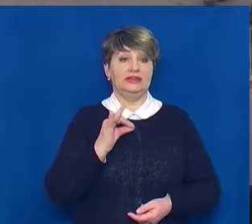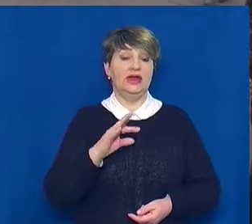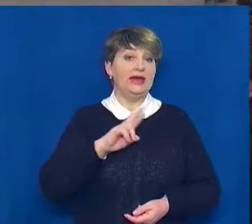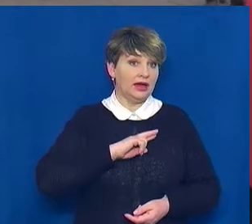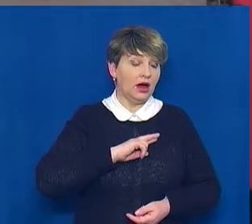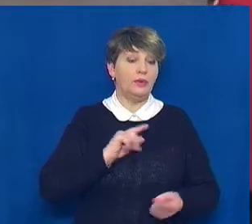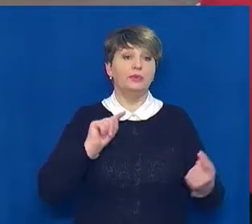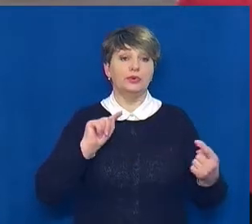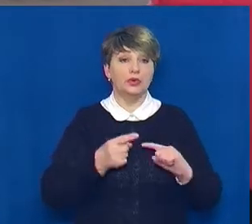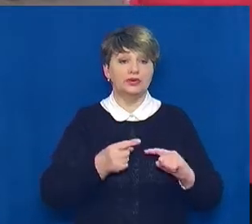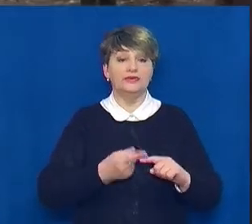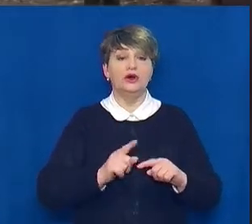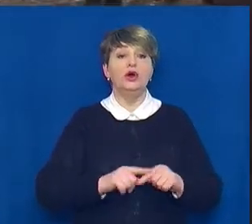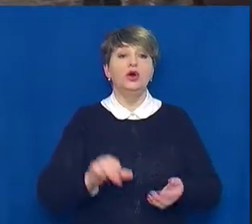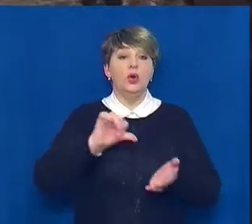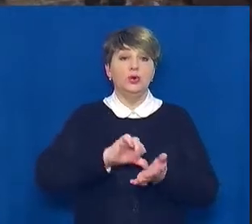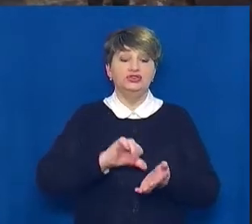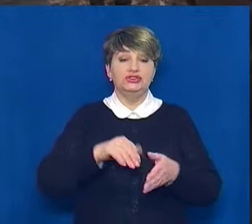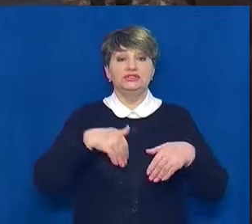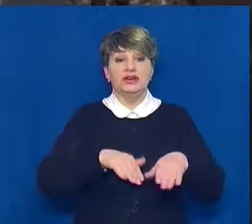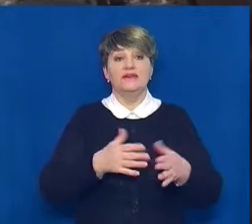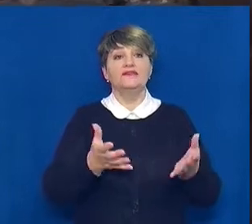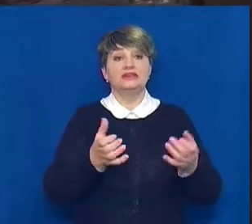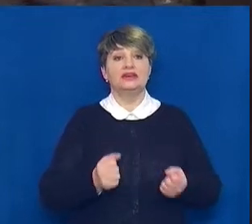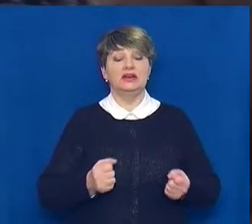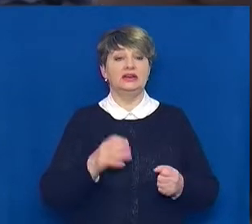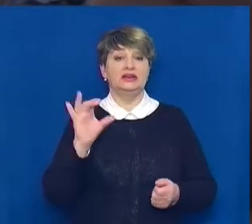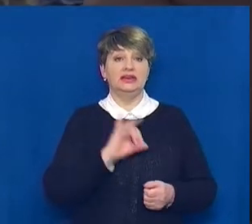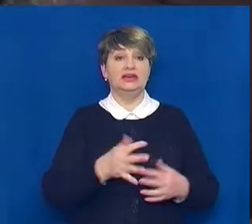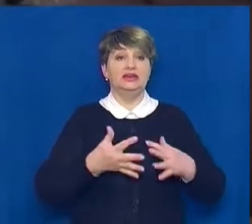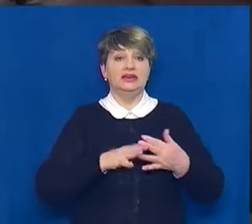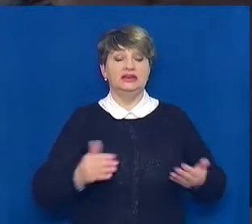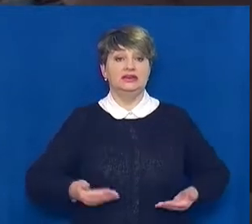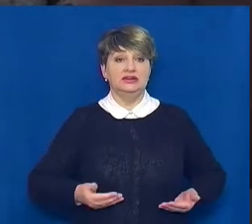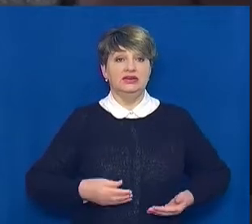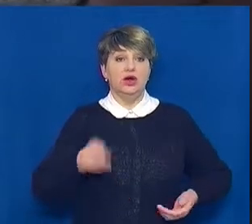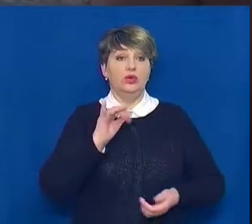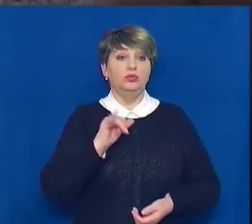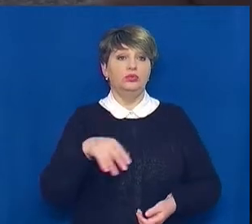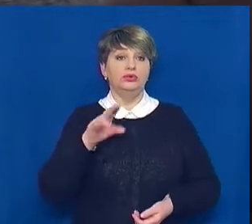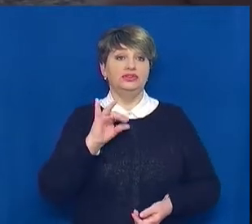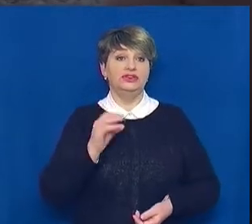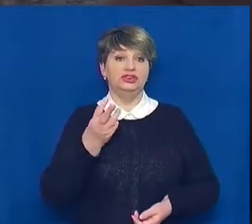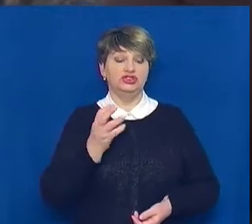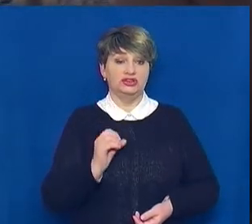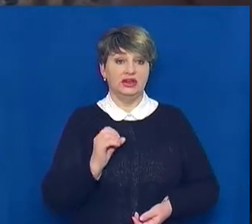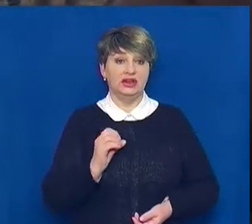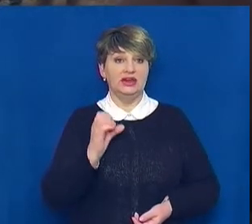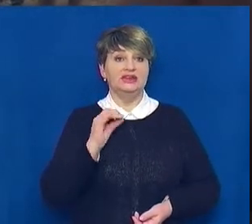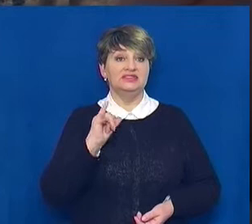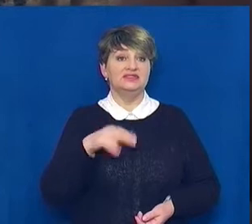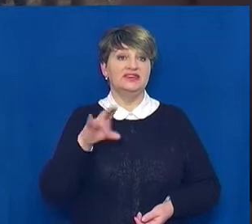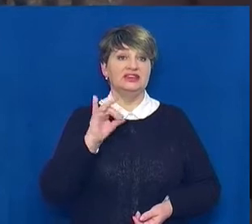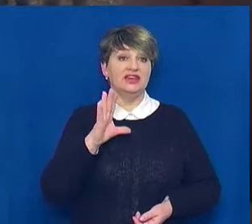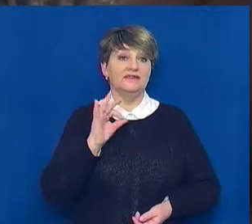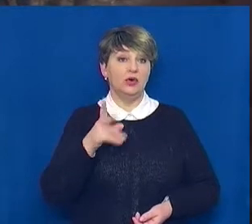Участь в акції взяли і жителі Будища. Одна з них – Тетяна Романюк. Свідівок, чому не прийде? Тому що це стає на периферію міста Черкас.